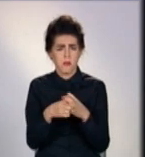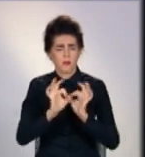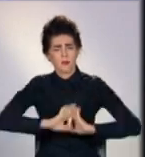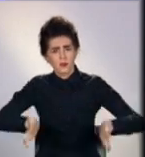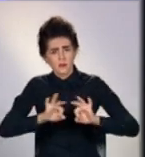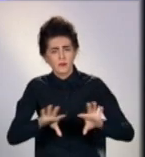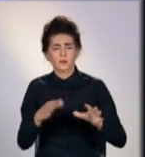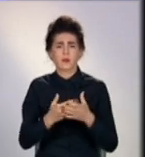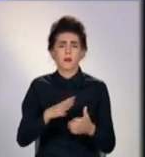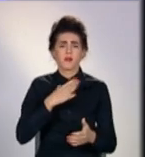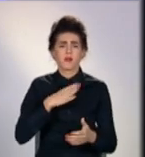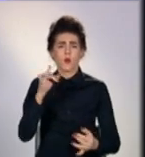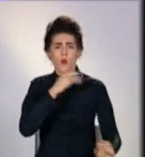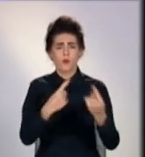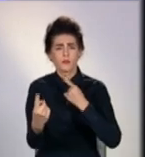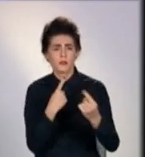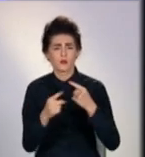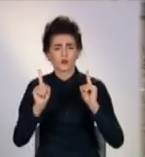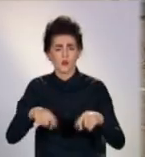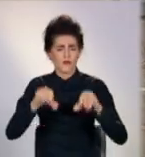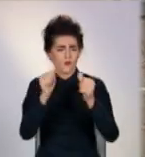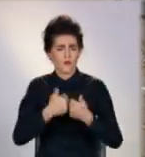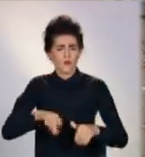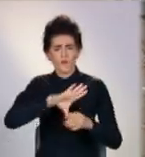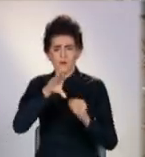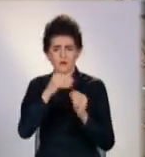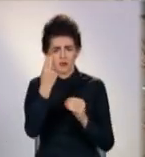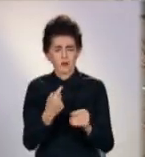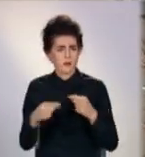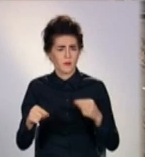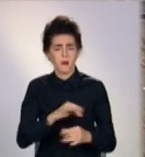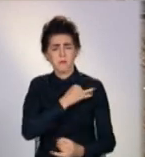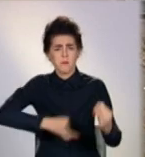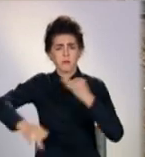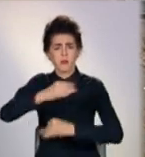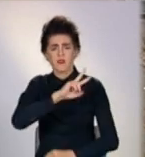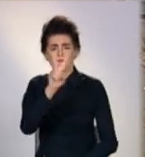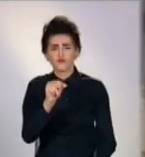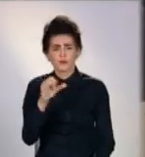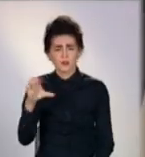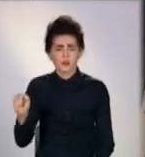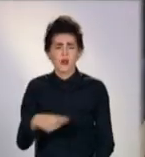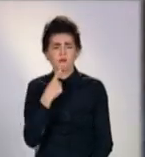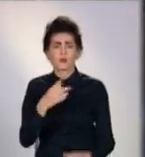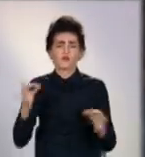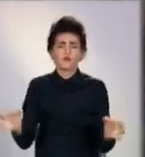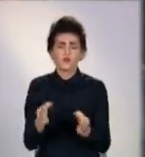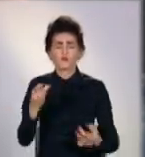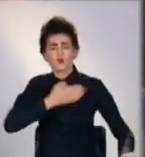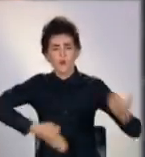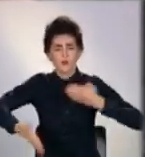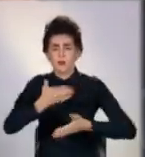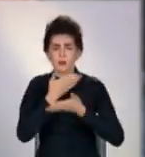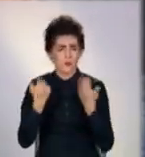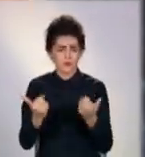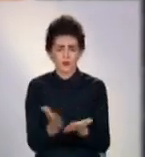коммуникацию строили по-разному в целом. Обговорення тривало дві години, жодних рейтингів експерти не надали, бо це могло